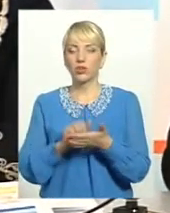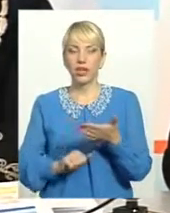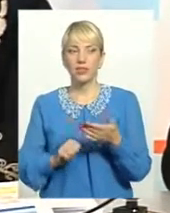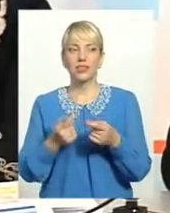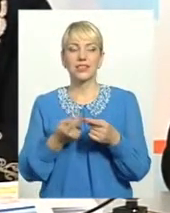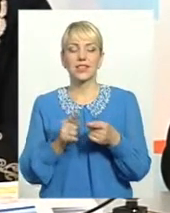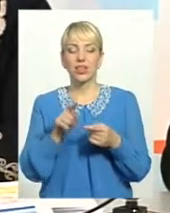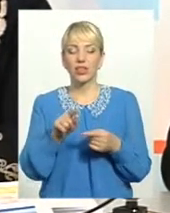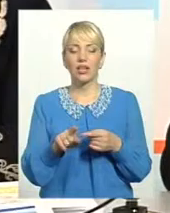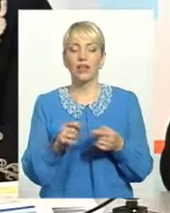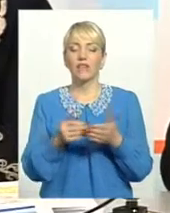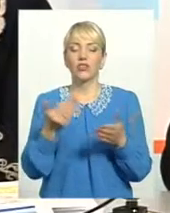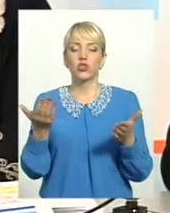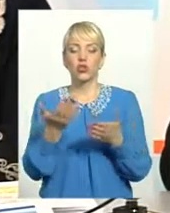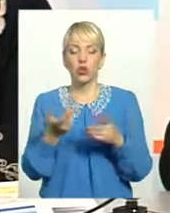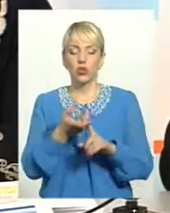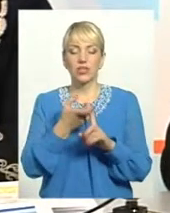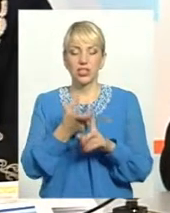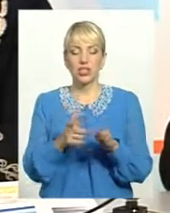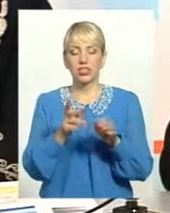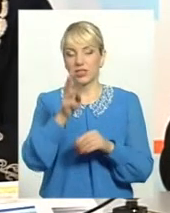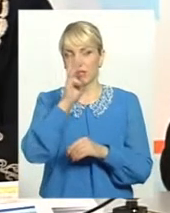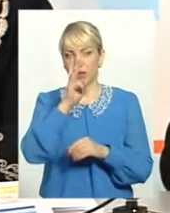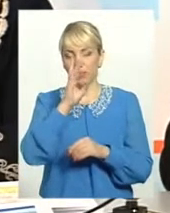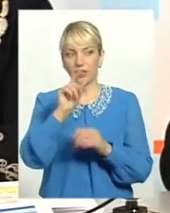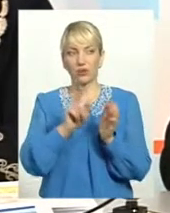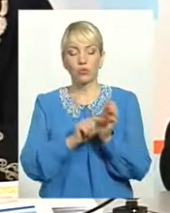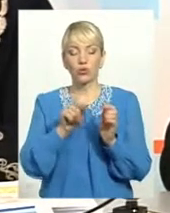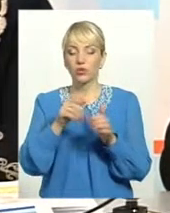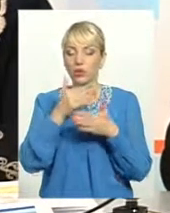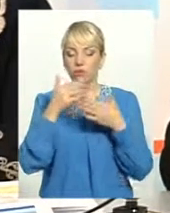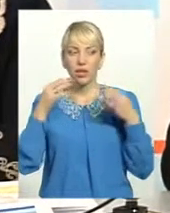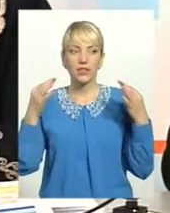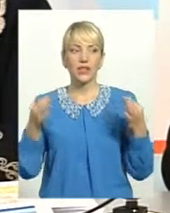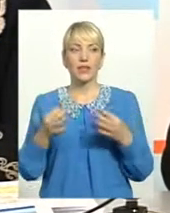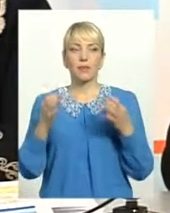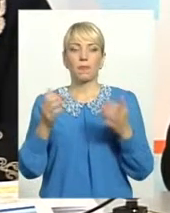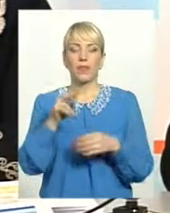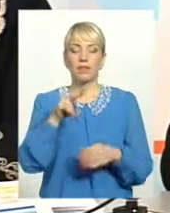подальша зарплата, пенсія, будь ласка? Абсолютно, тут обмежень немає ніяких.